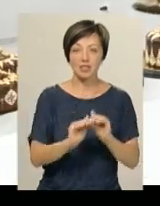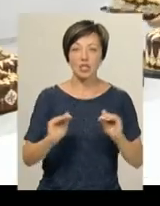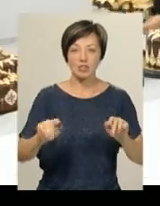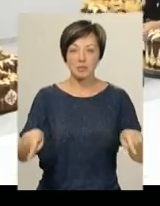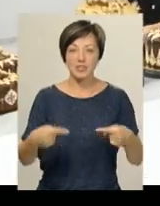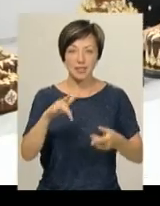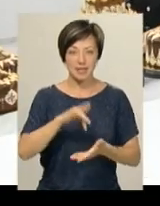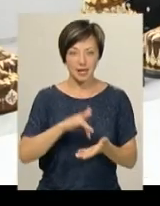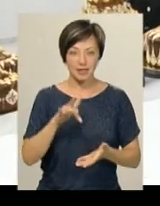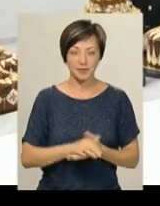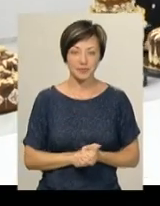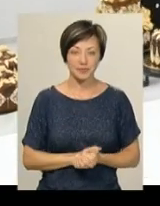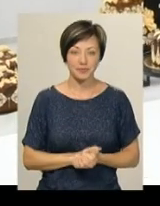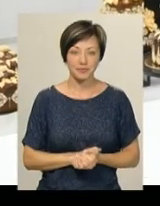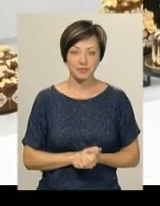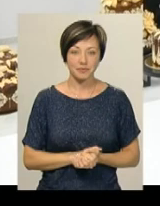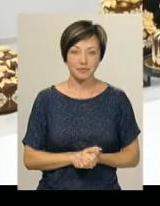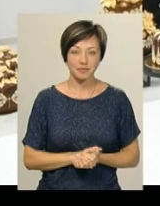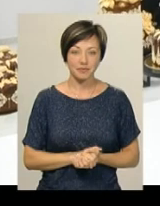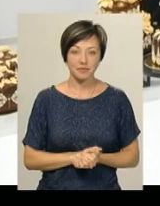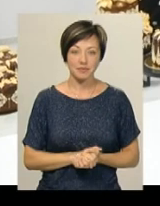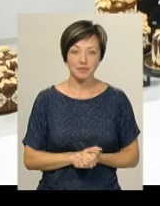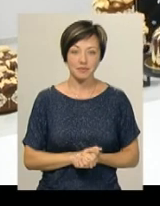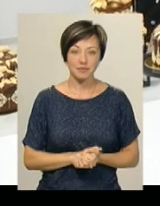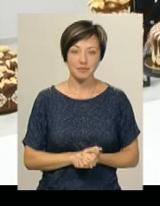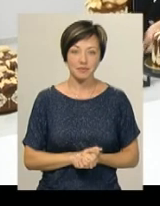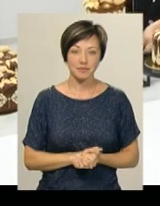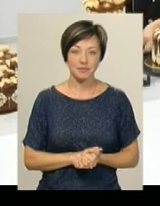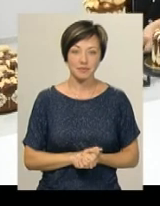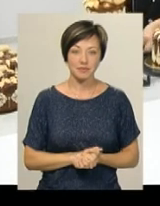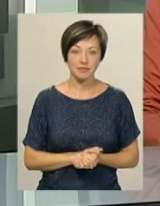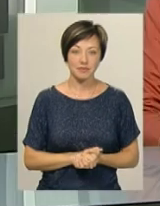реабілітаційний центр. Ірина Хижа, Олександр Горішевський, Новини, Поділля, Центр.